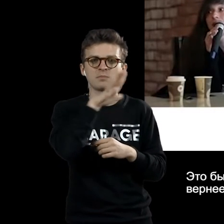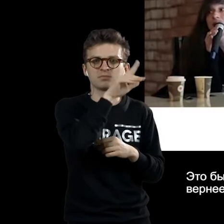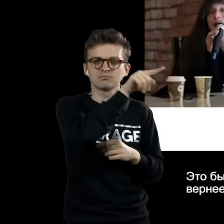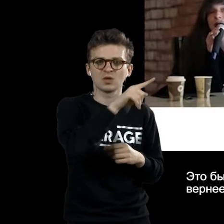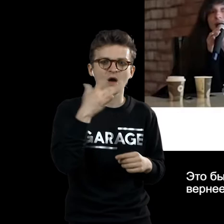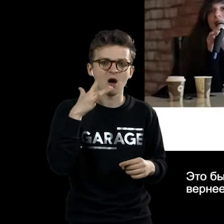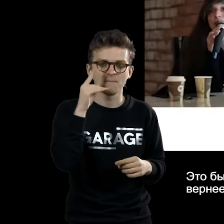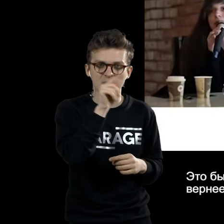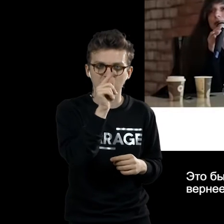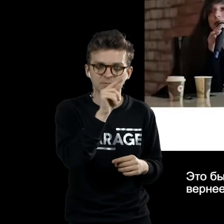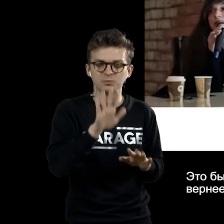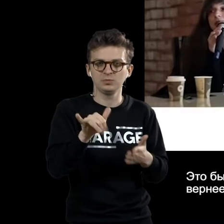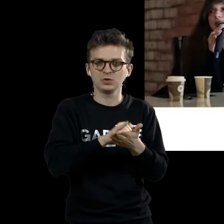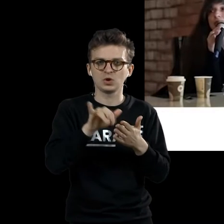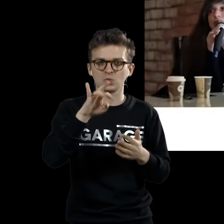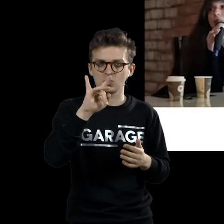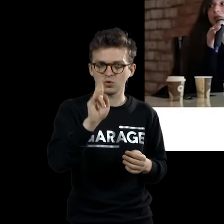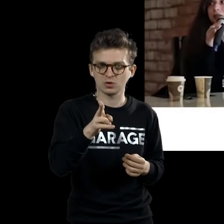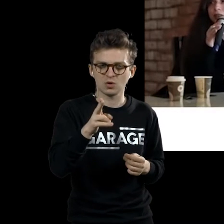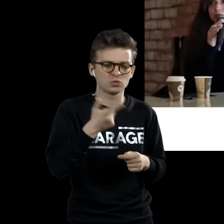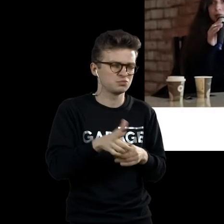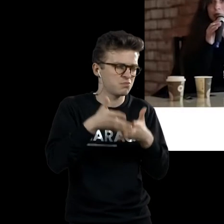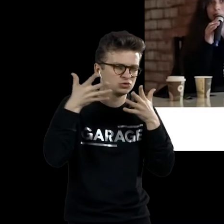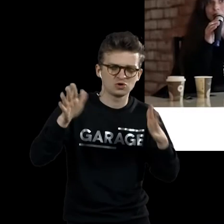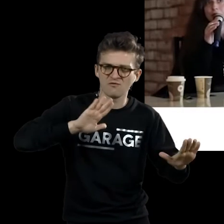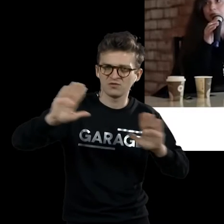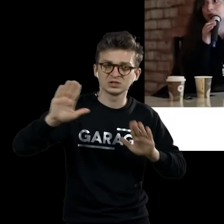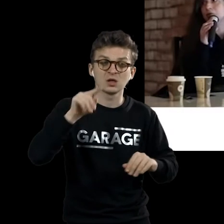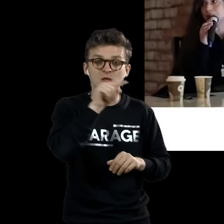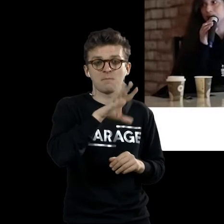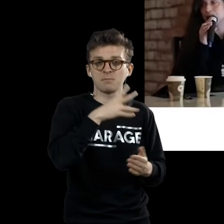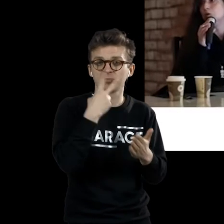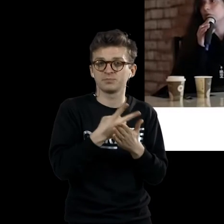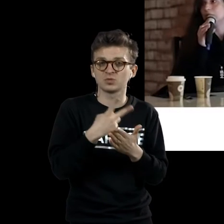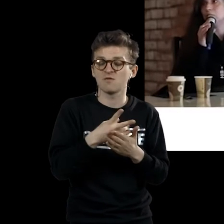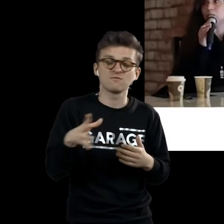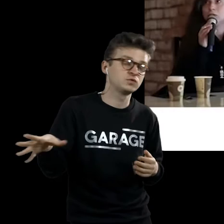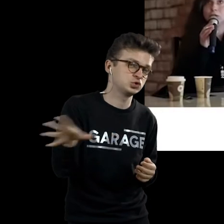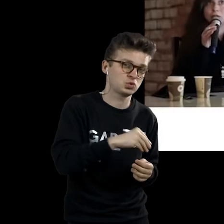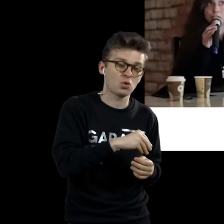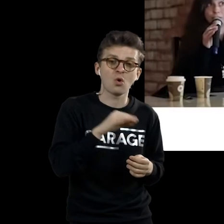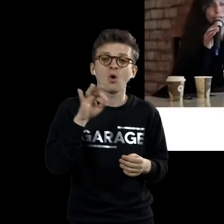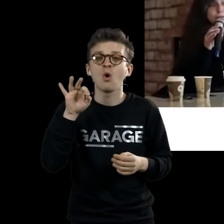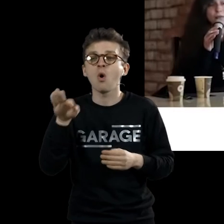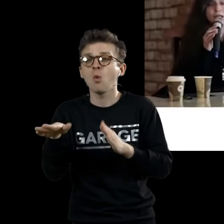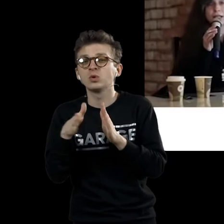Америке, проходила в Нью-Йорке. Огромная выставка, где было представлено все от